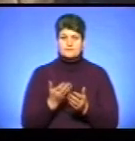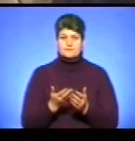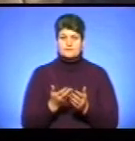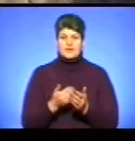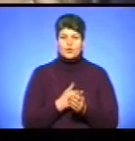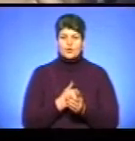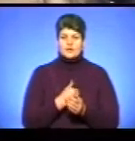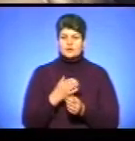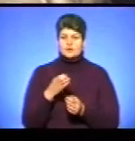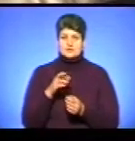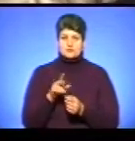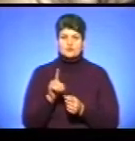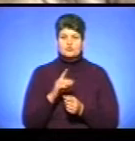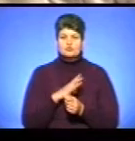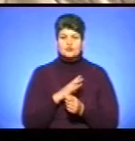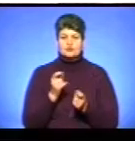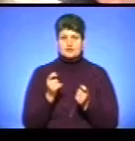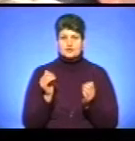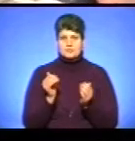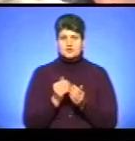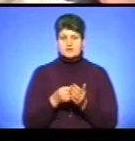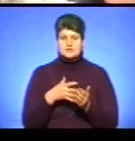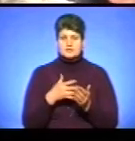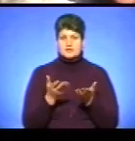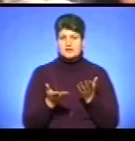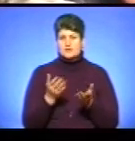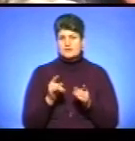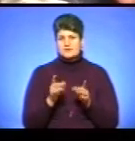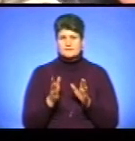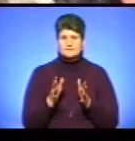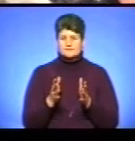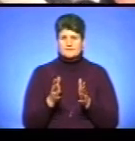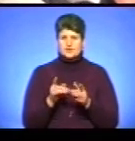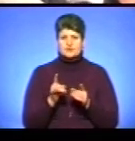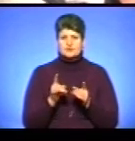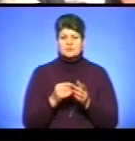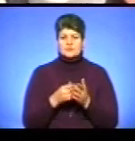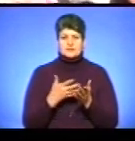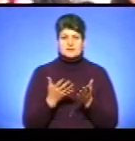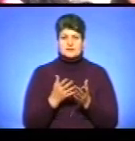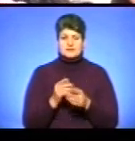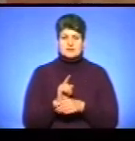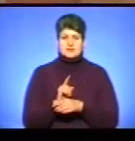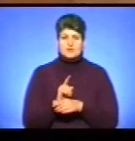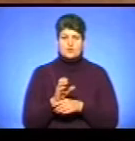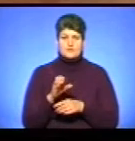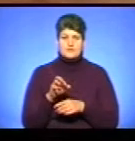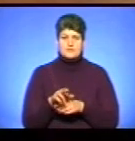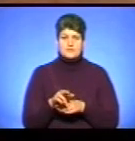Хотілося, щоб були трохи менше тариф. Якось так менше більше, щоб тарифи якісь стабілізувалися.